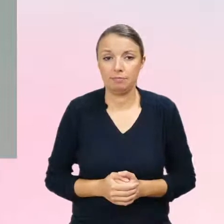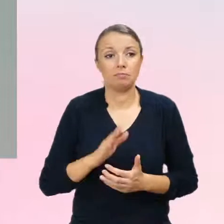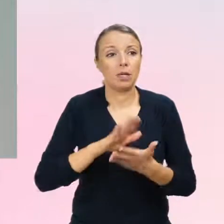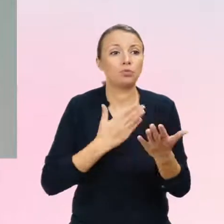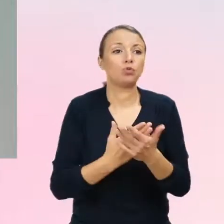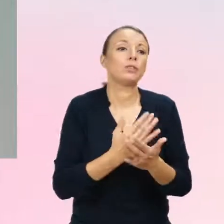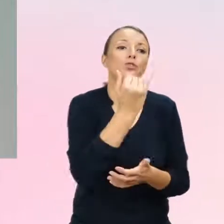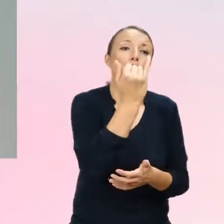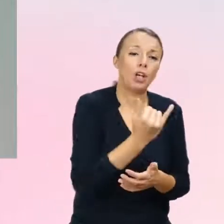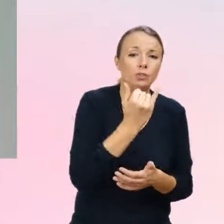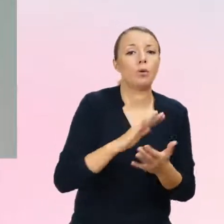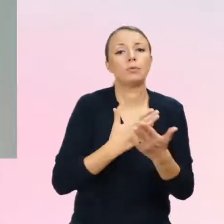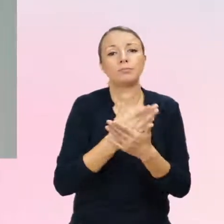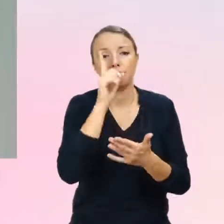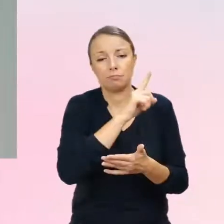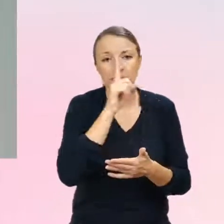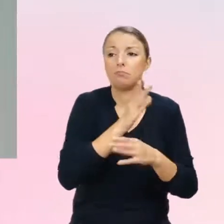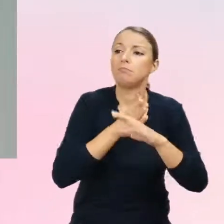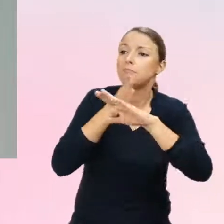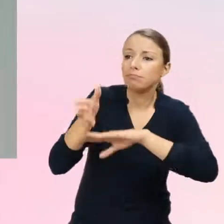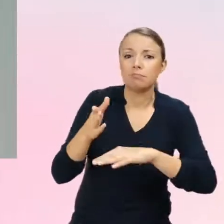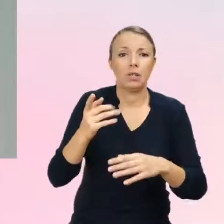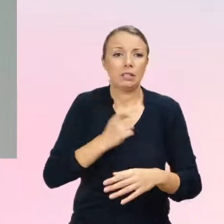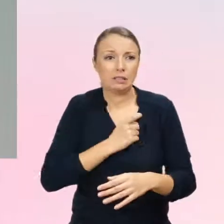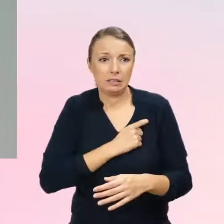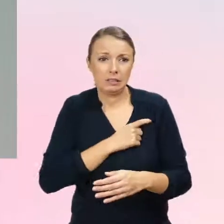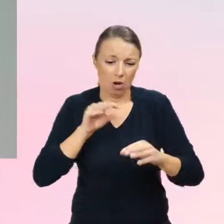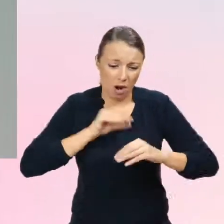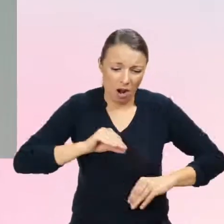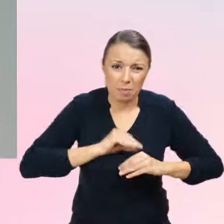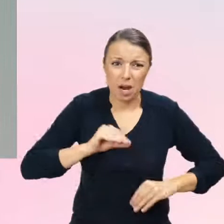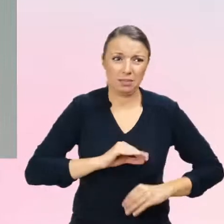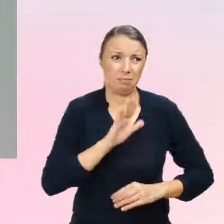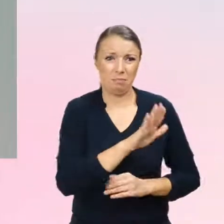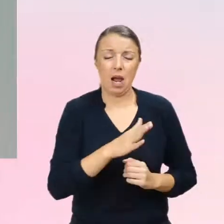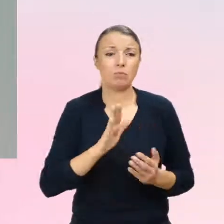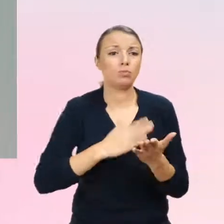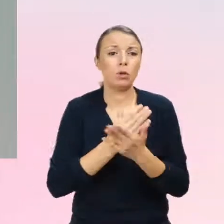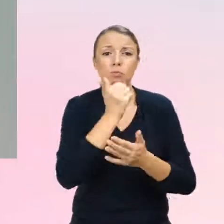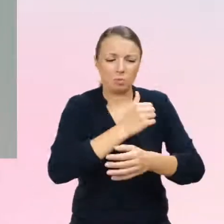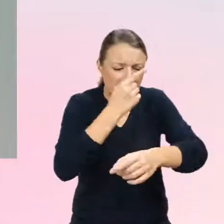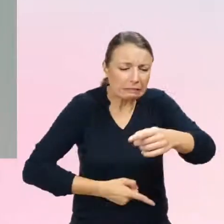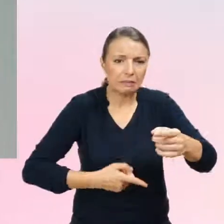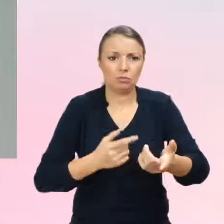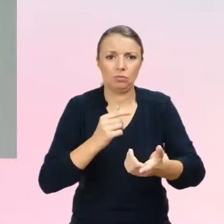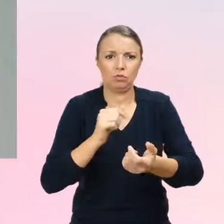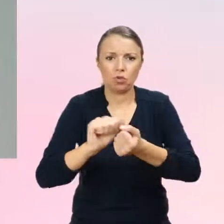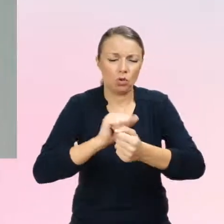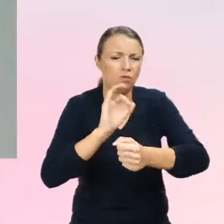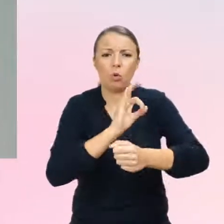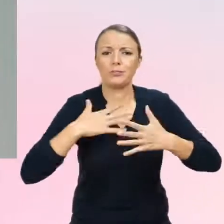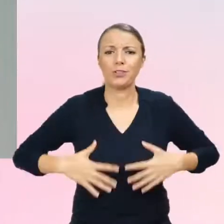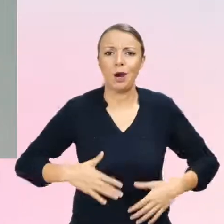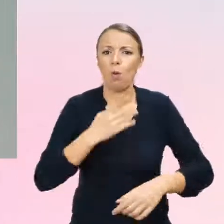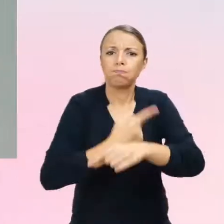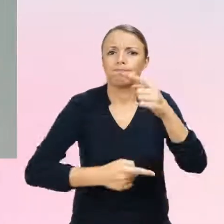objawami lękowo-depresyjnymi czy już z epizodem depresyjnym, czy na przykład podejmuje samouszkodzenia, czy jest jakby jakaś